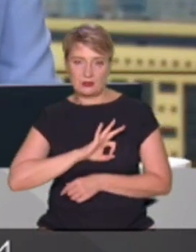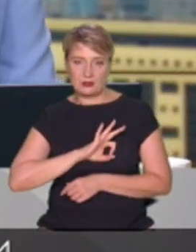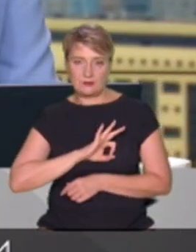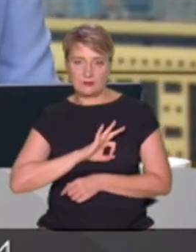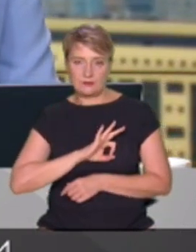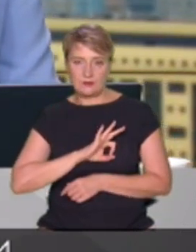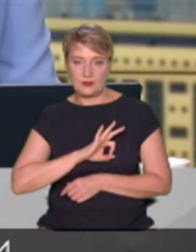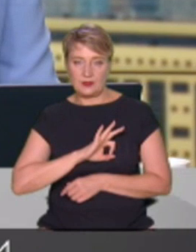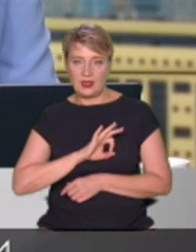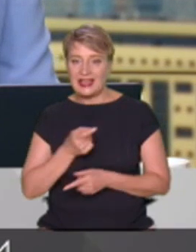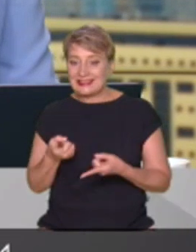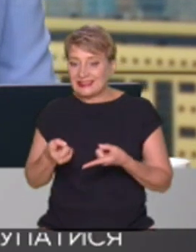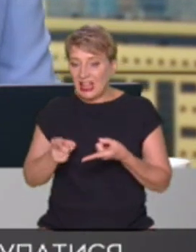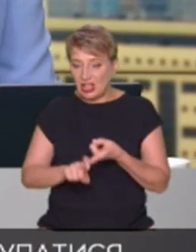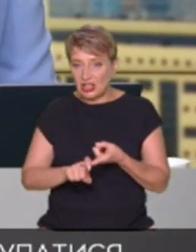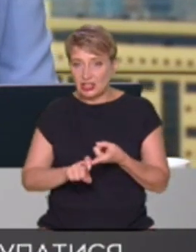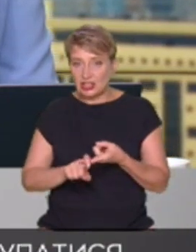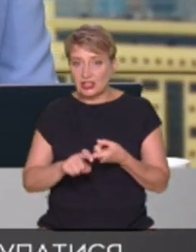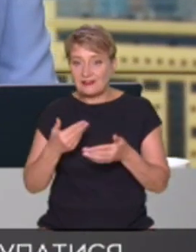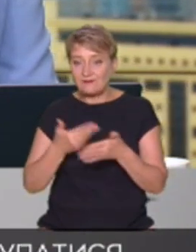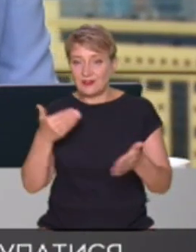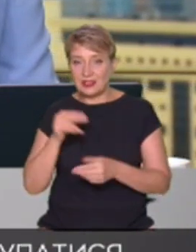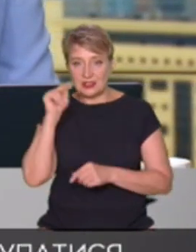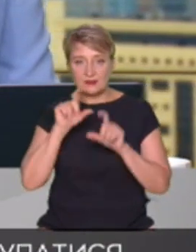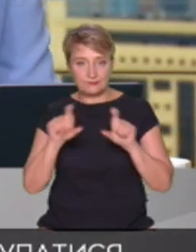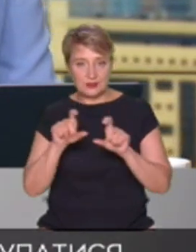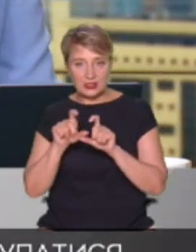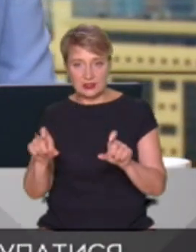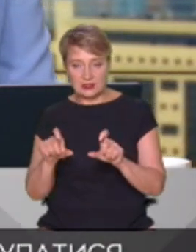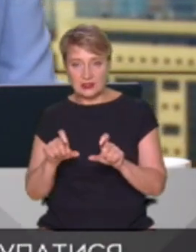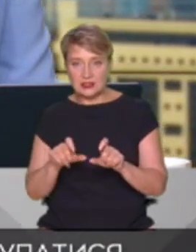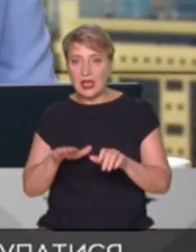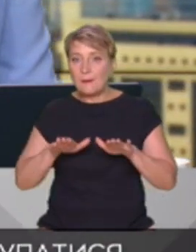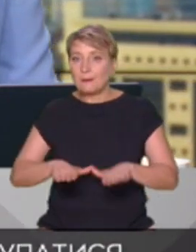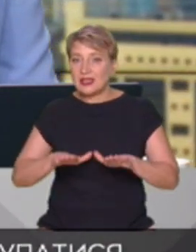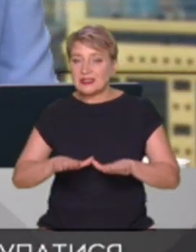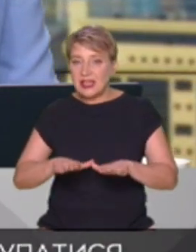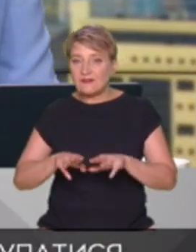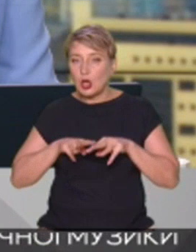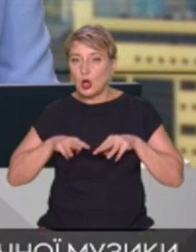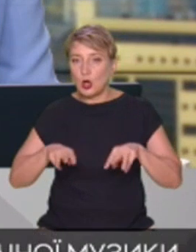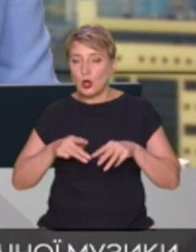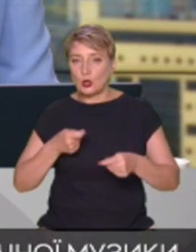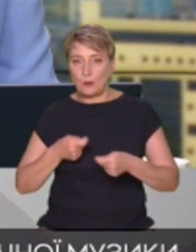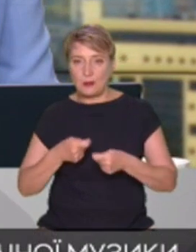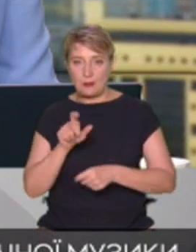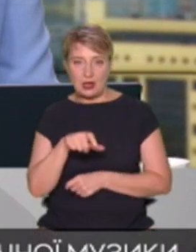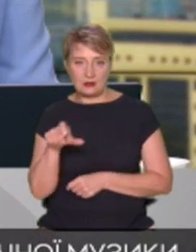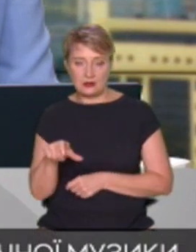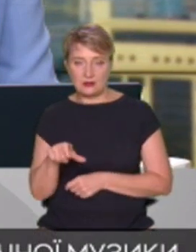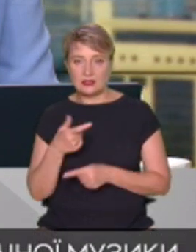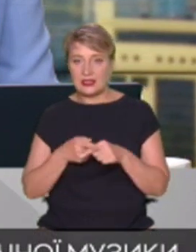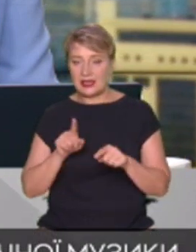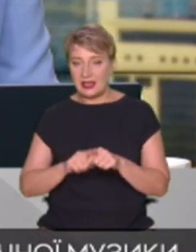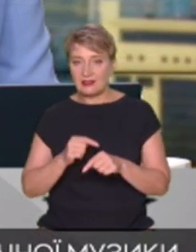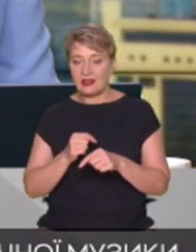самих заходів освіти, від місцевих громад, які є засновниками заходів освіти. Ну, і це, власне, цього вимагає